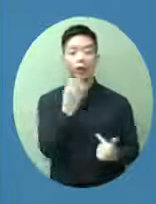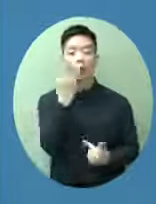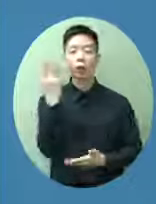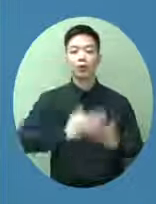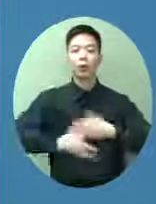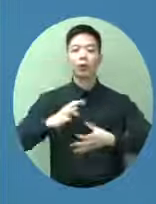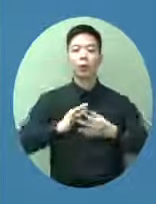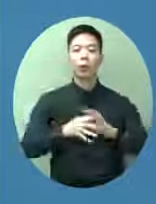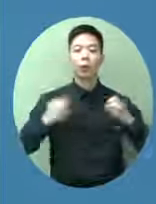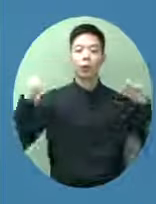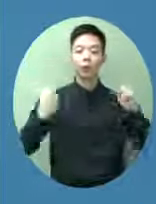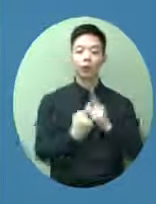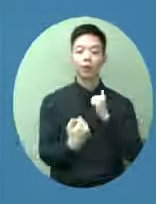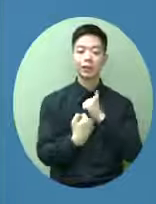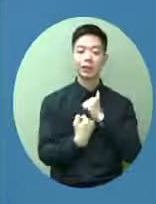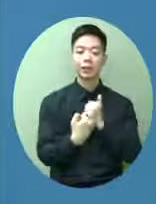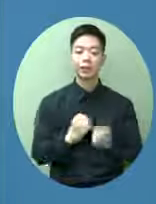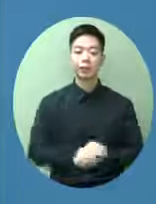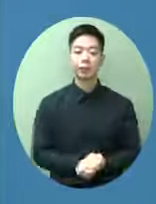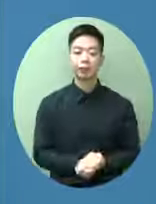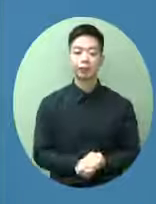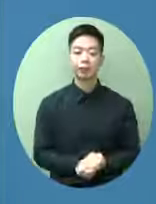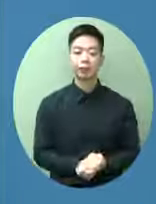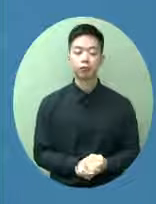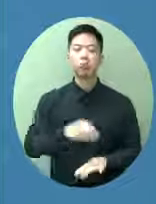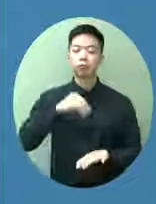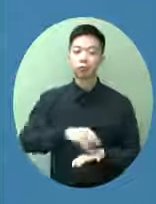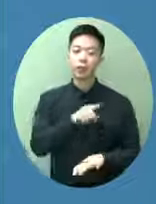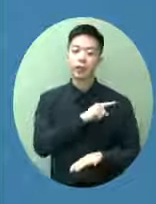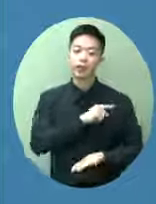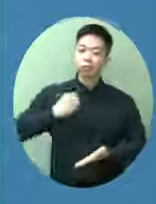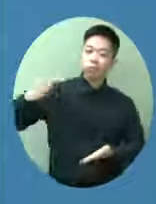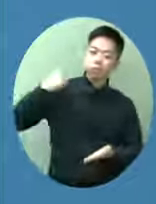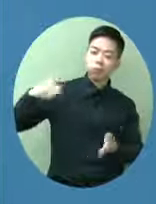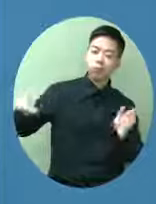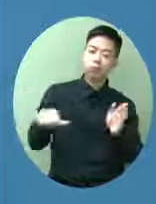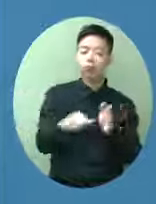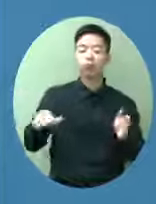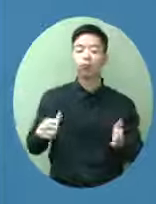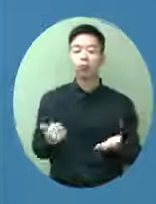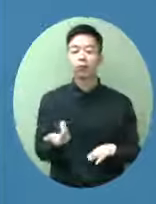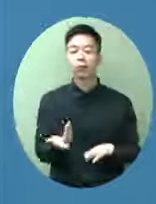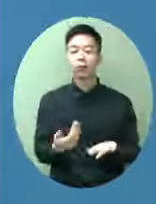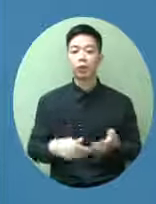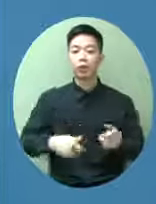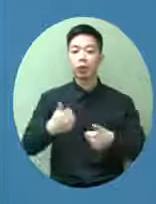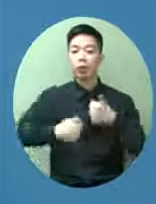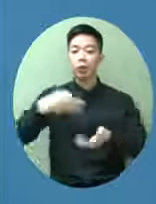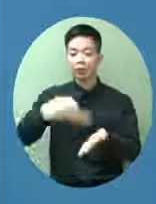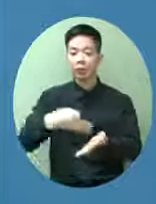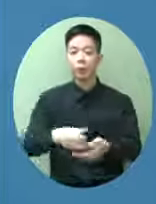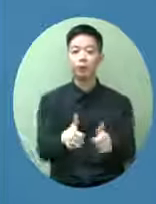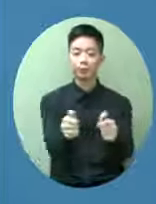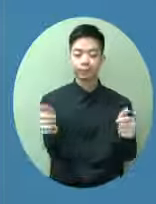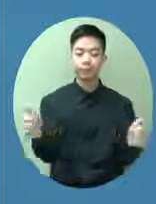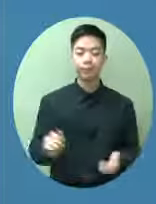他們一定是用盡他們的能力來參與這個國際城市多謝